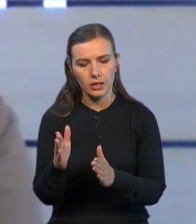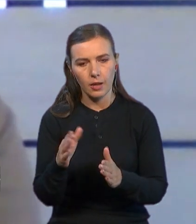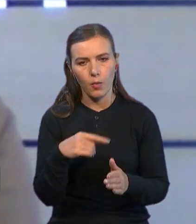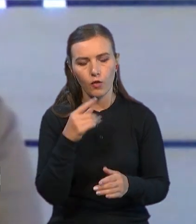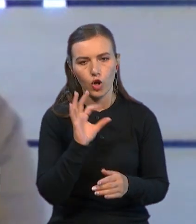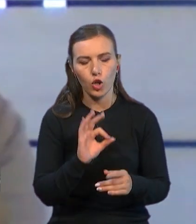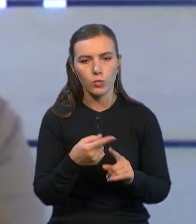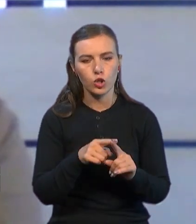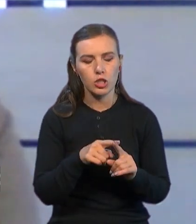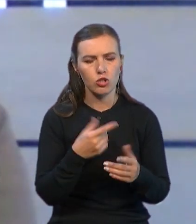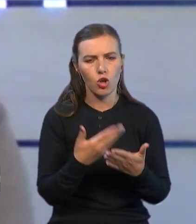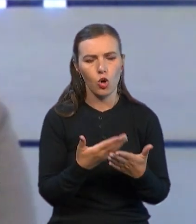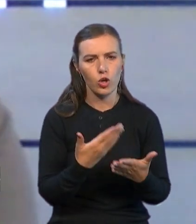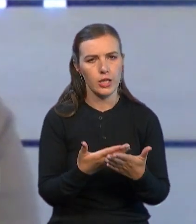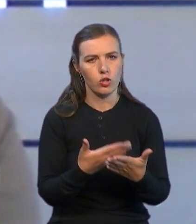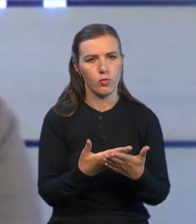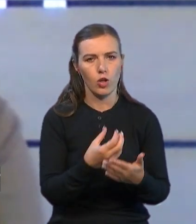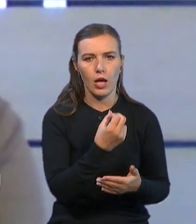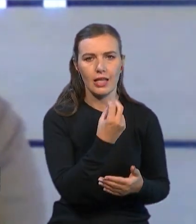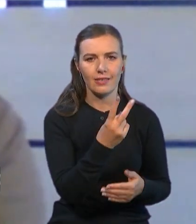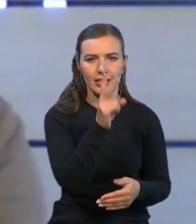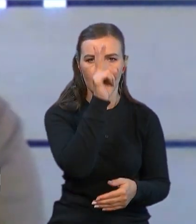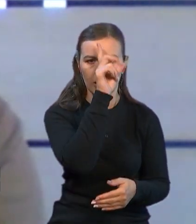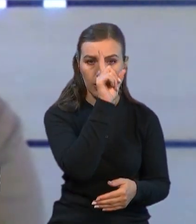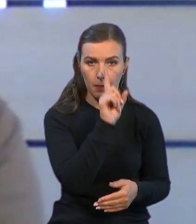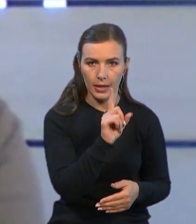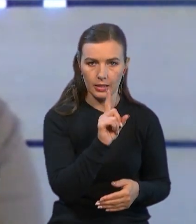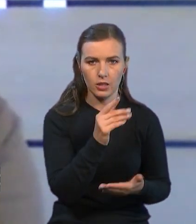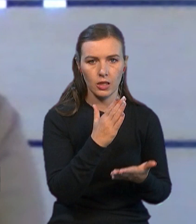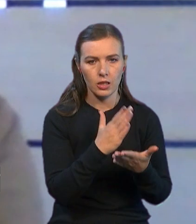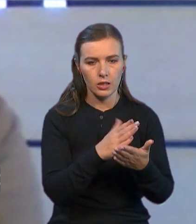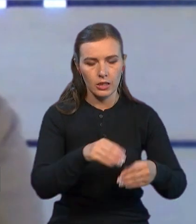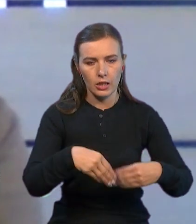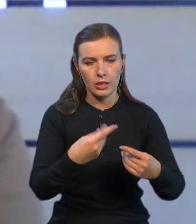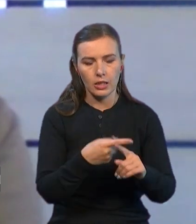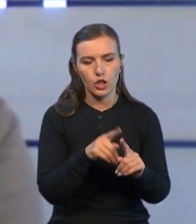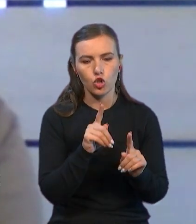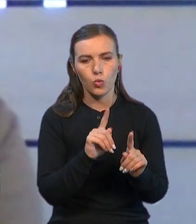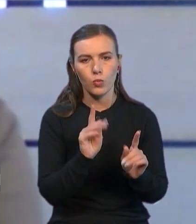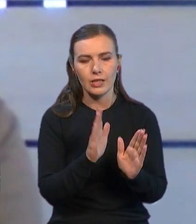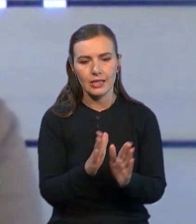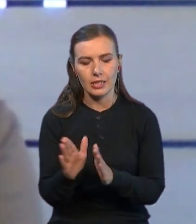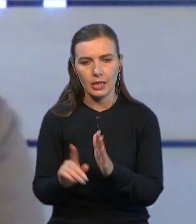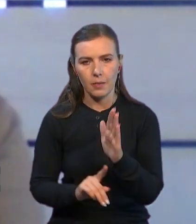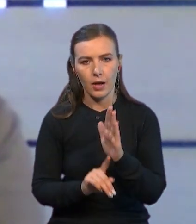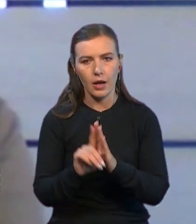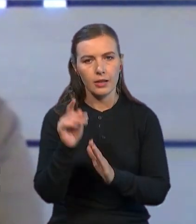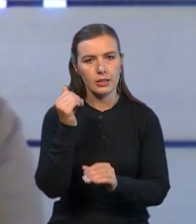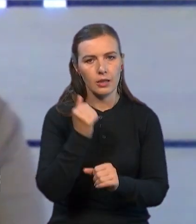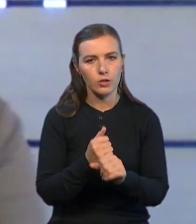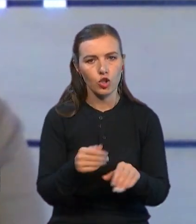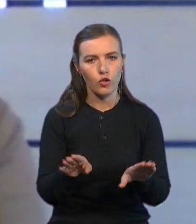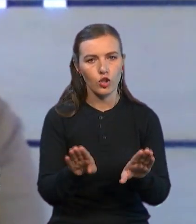орієнтовно 12 місяців дається на те, щоб ця система запрацювала в